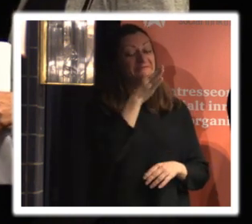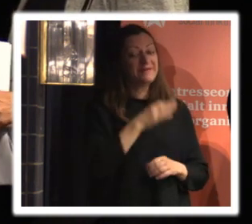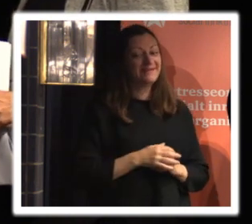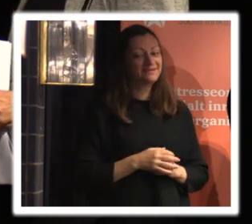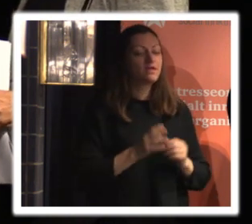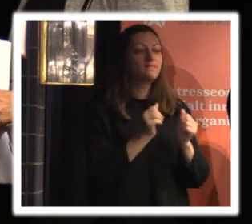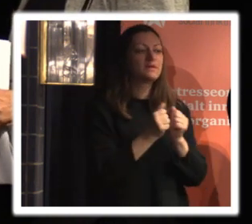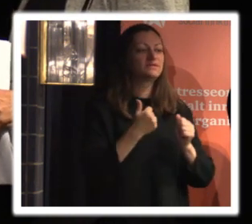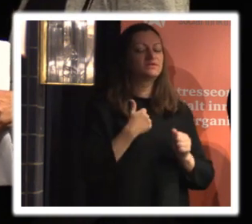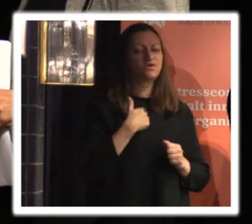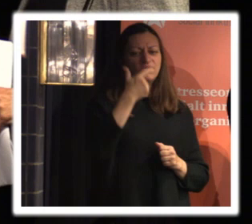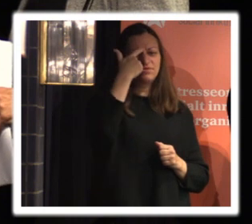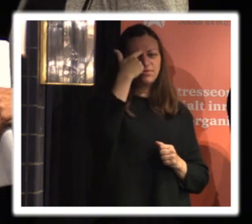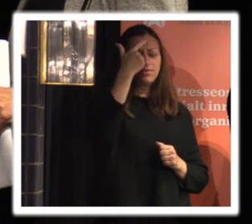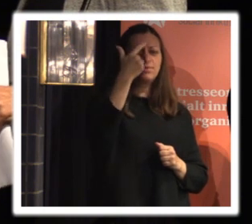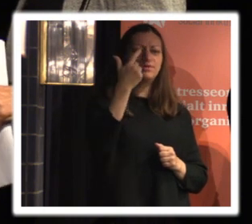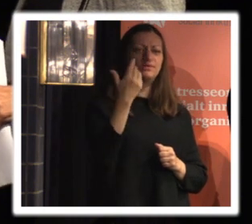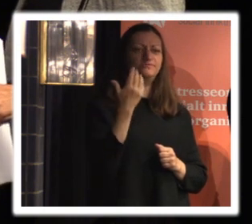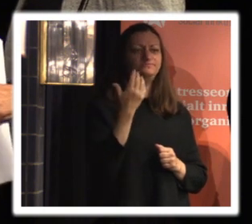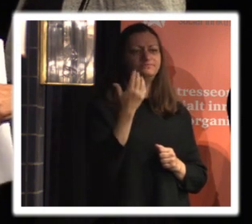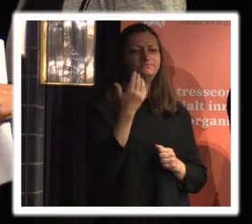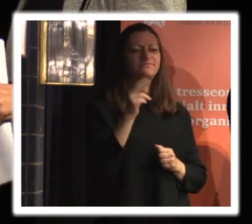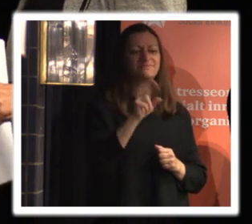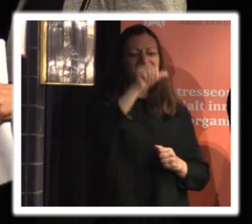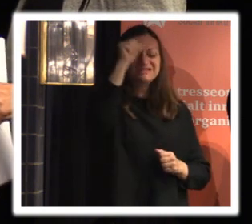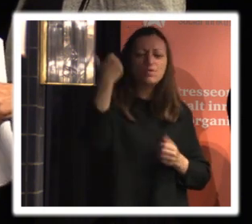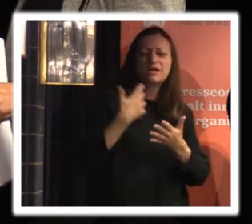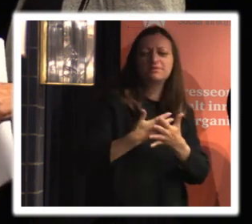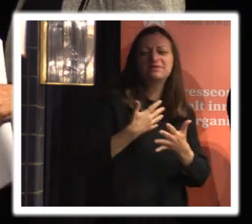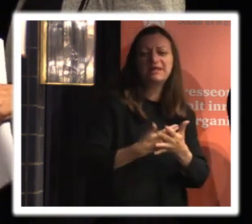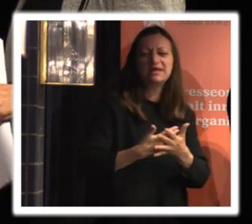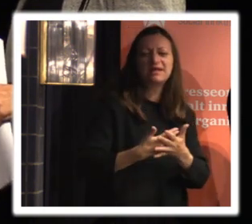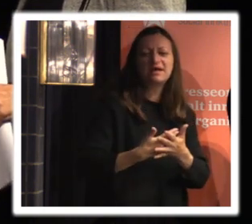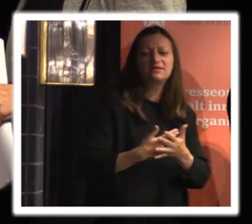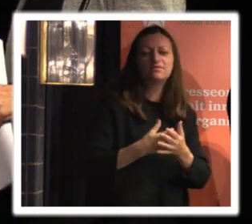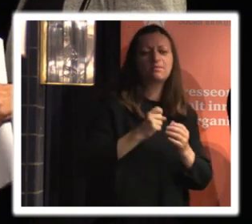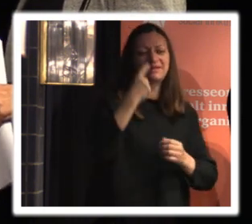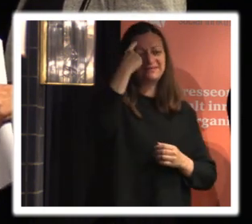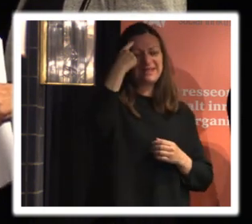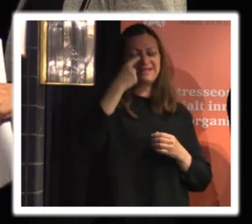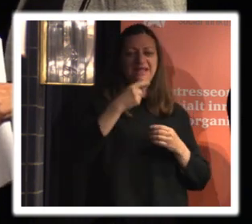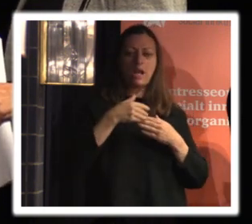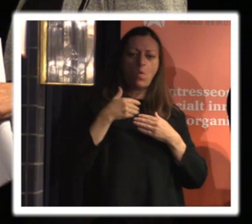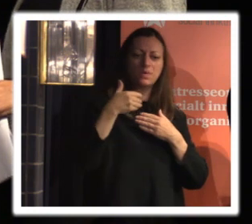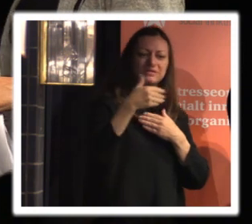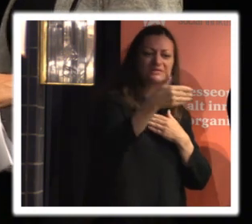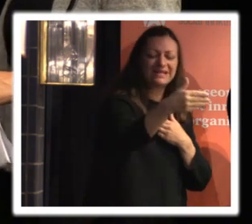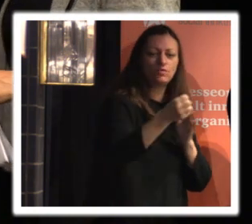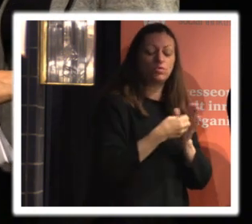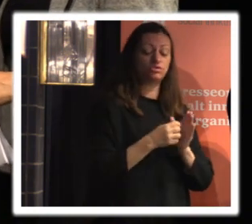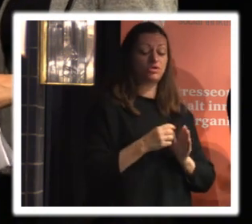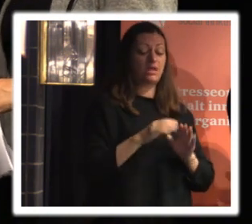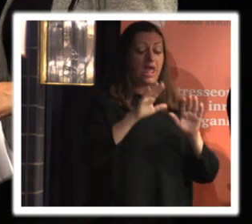kan nog tänka mig att det är svårt att argumentera för det över tid för när man väl har gjort